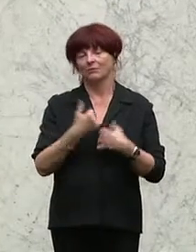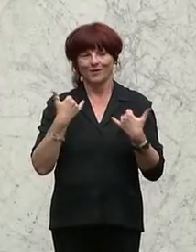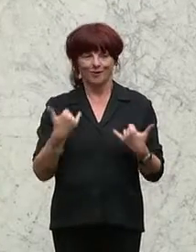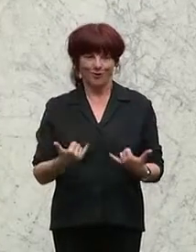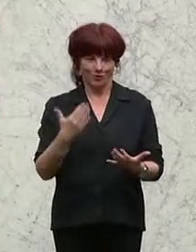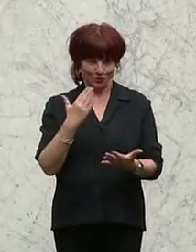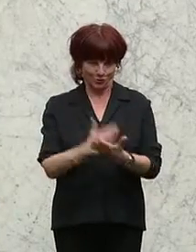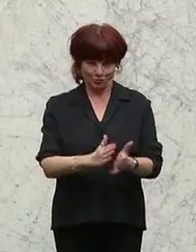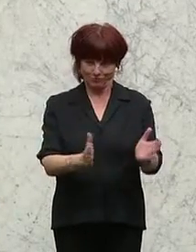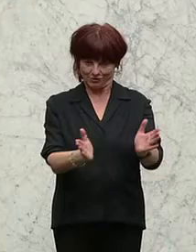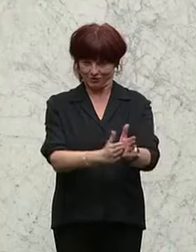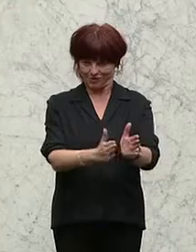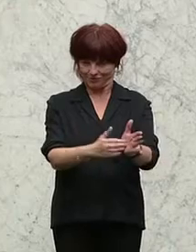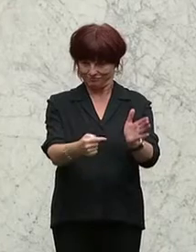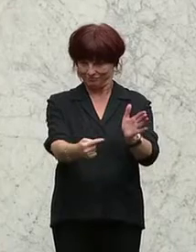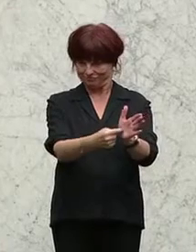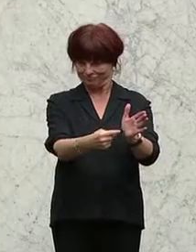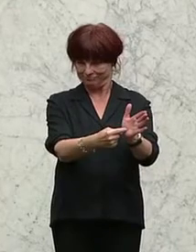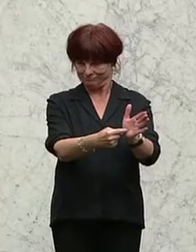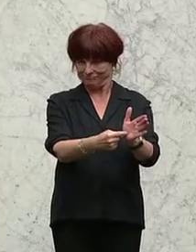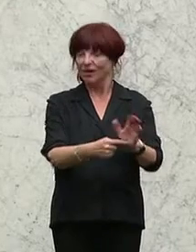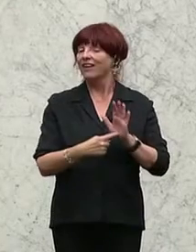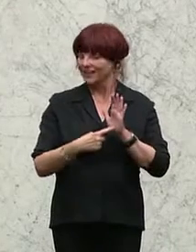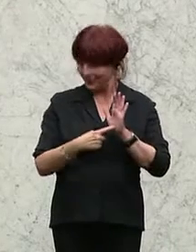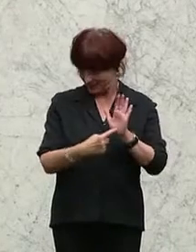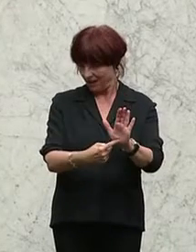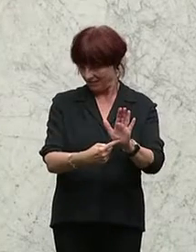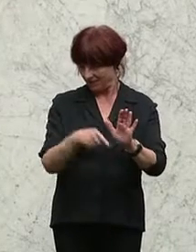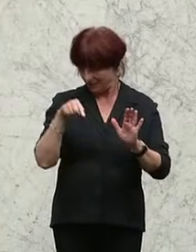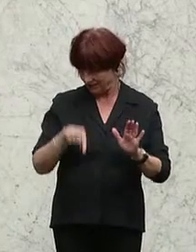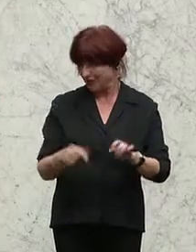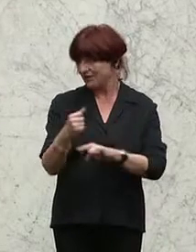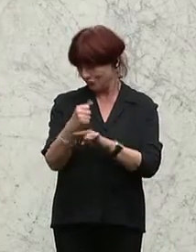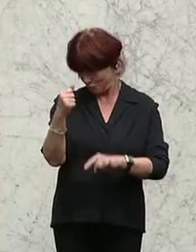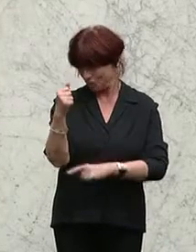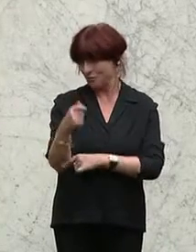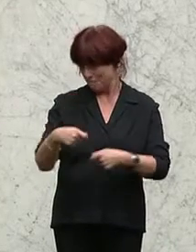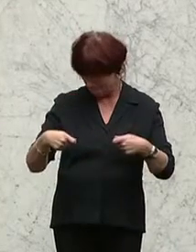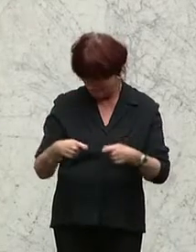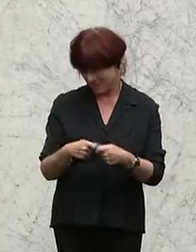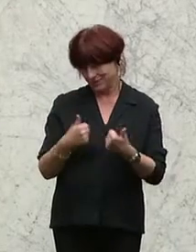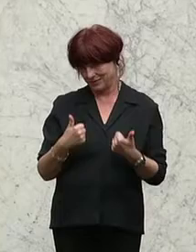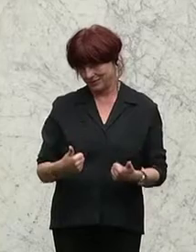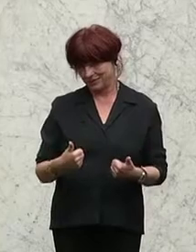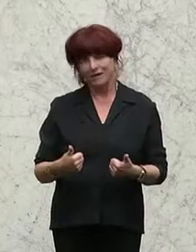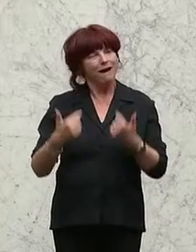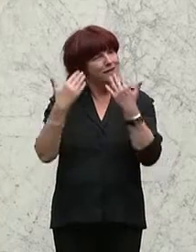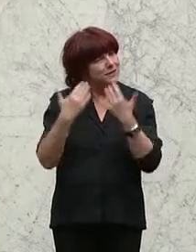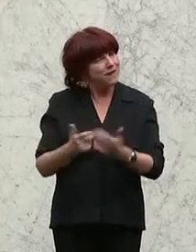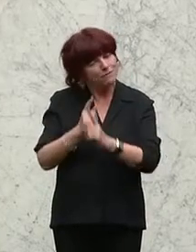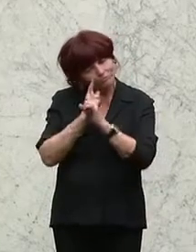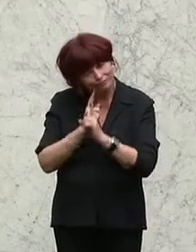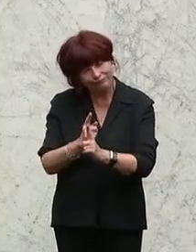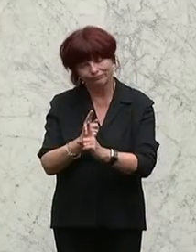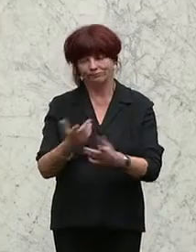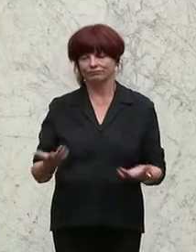Tatsache auf dem Tisch und es hat gezeigt, dass dieses Budget doch gehalten hat, dass die Zahlen eingehalten wurden. Und